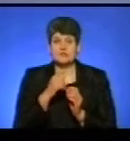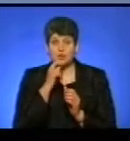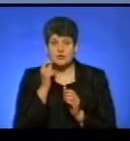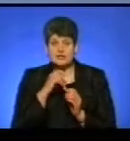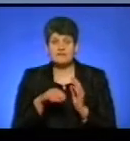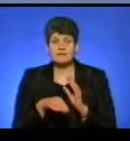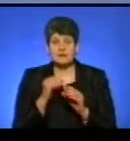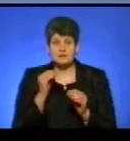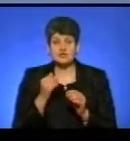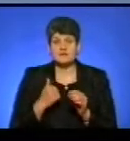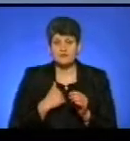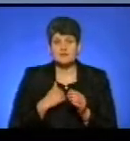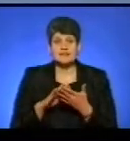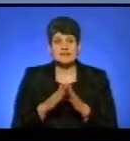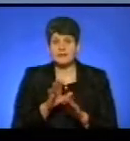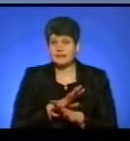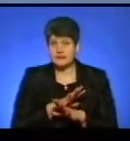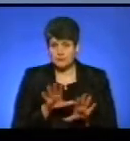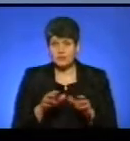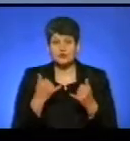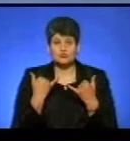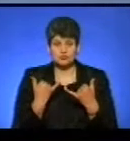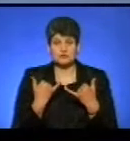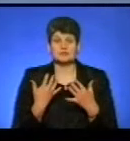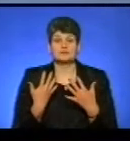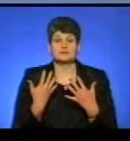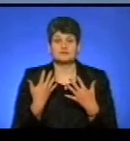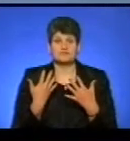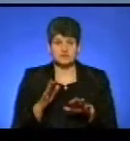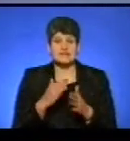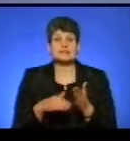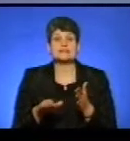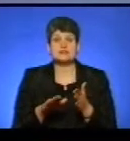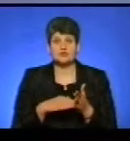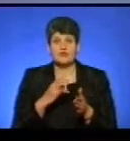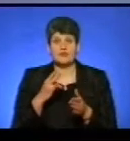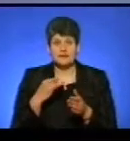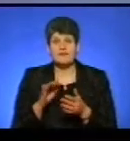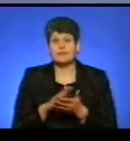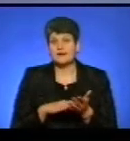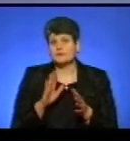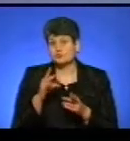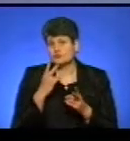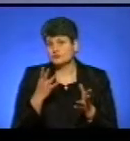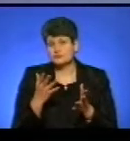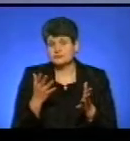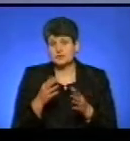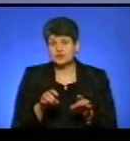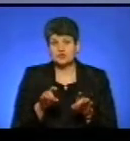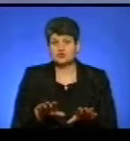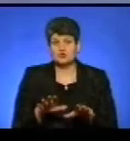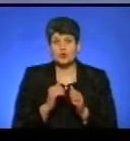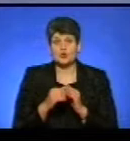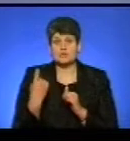вибори через воєнний стан не відбулися, хоча сьогодні він вже скасований, але як далі буде, то будуть вже собі вирішувати, напевно,